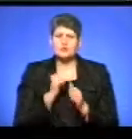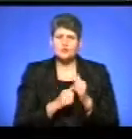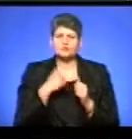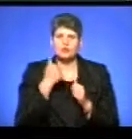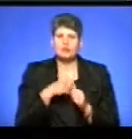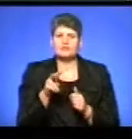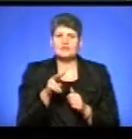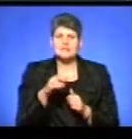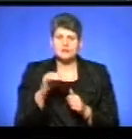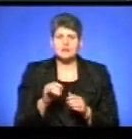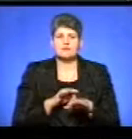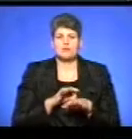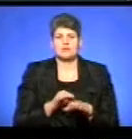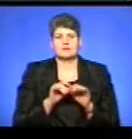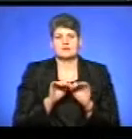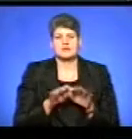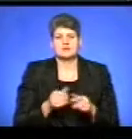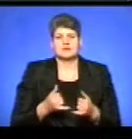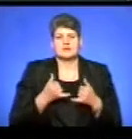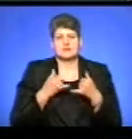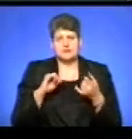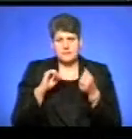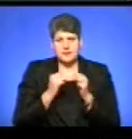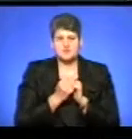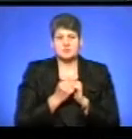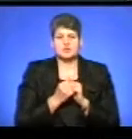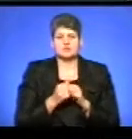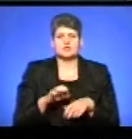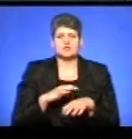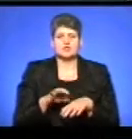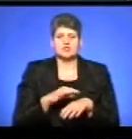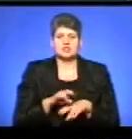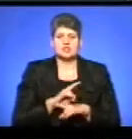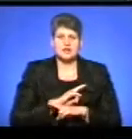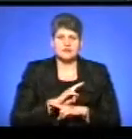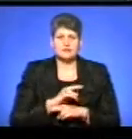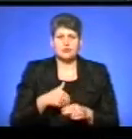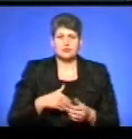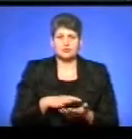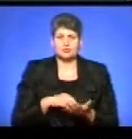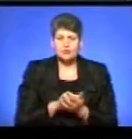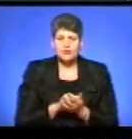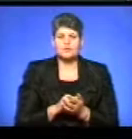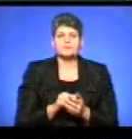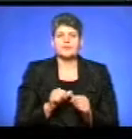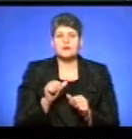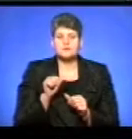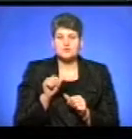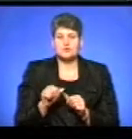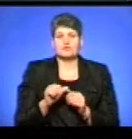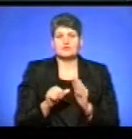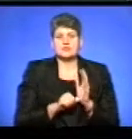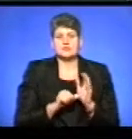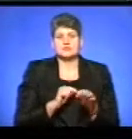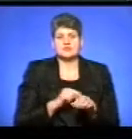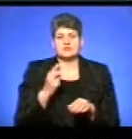у листопаді проводять такий захід, присвячений вшануванню пам'яті жертв Голодомору. Окрім цього, у межах супричастя о 16 годині 24